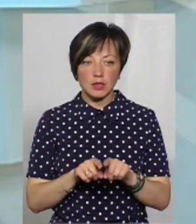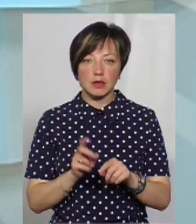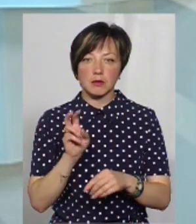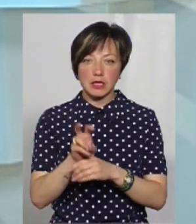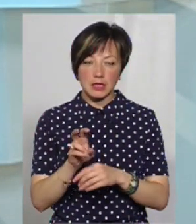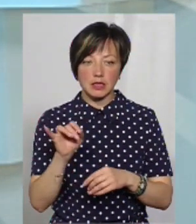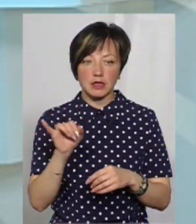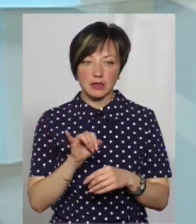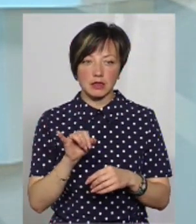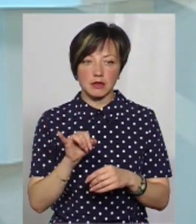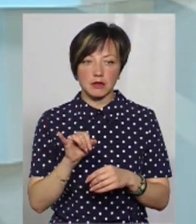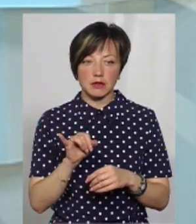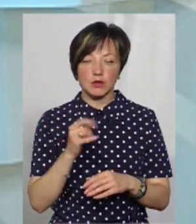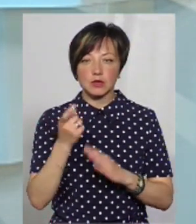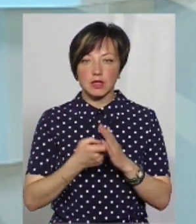підійти,